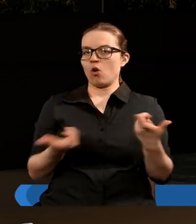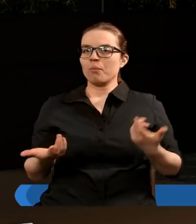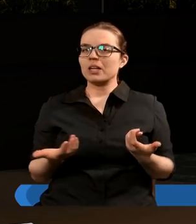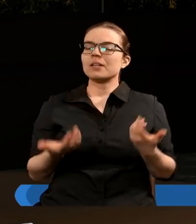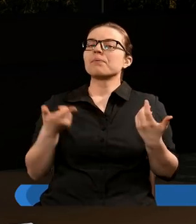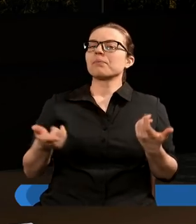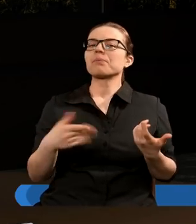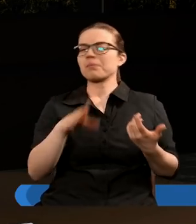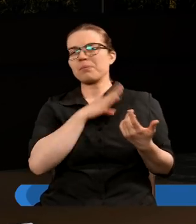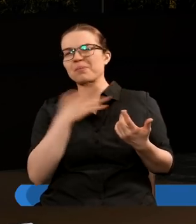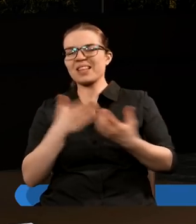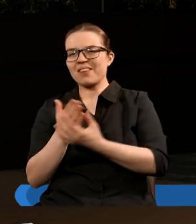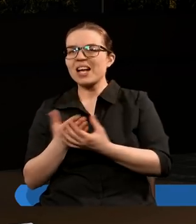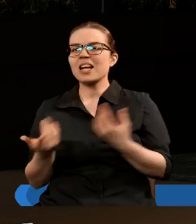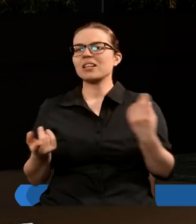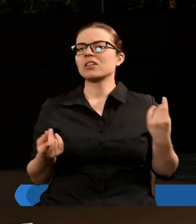święcenie niedzieli